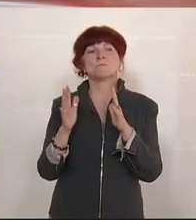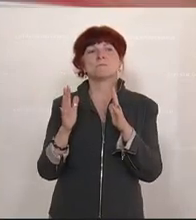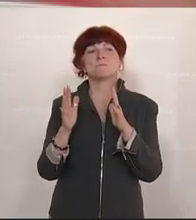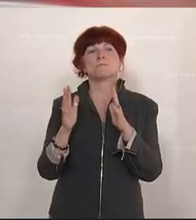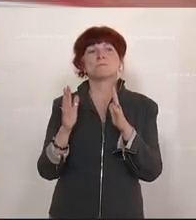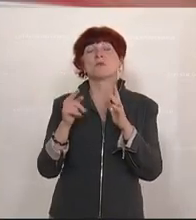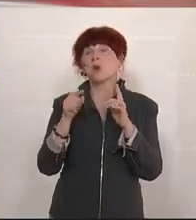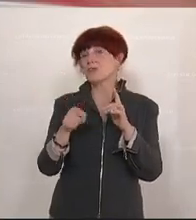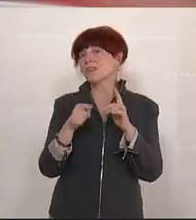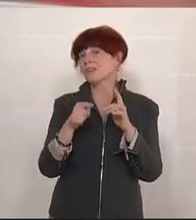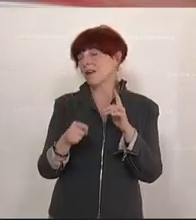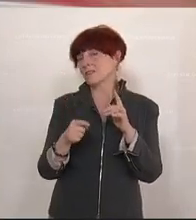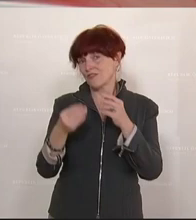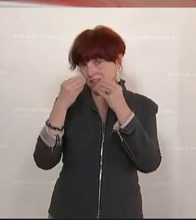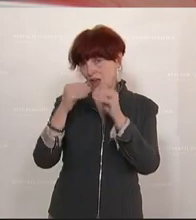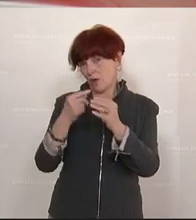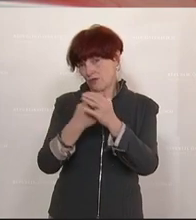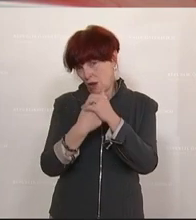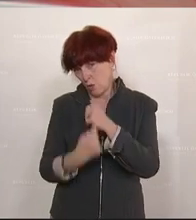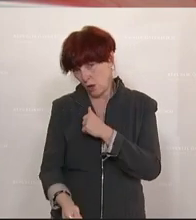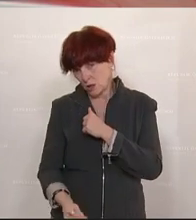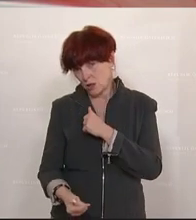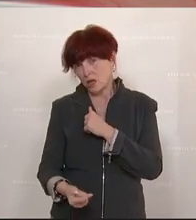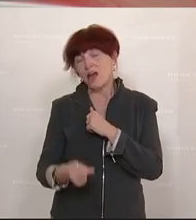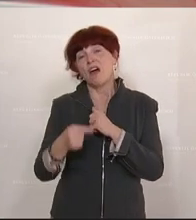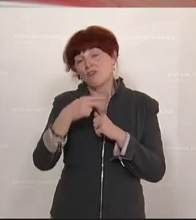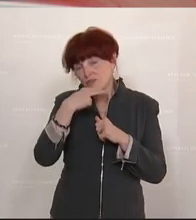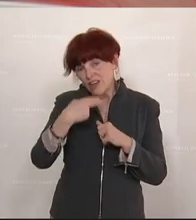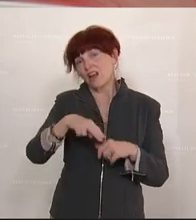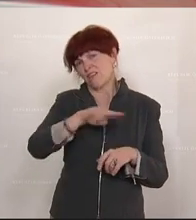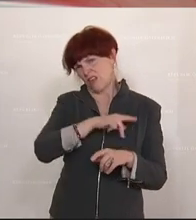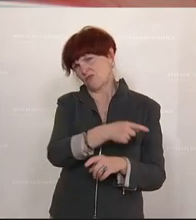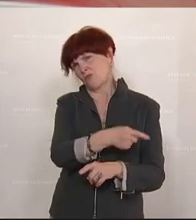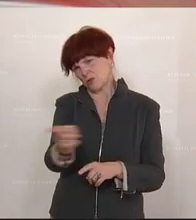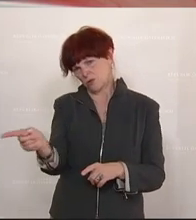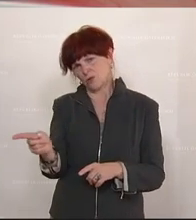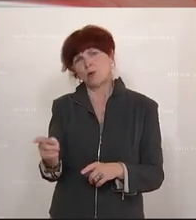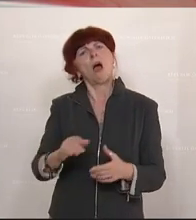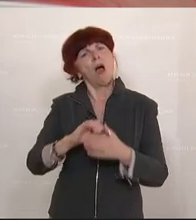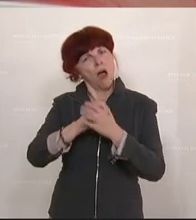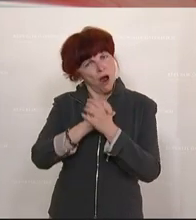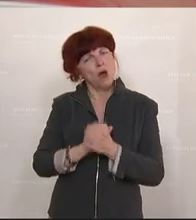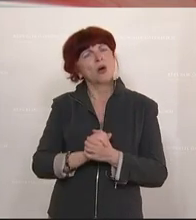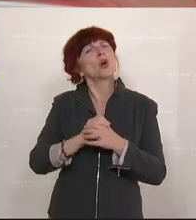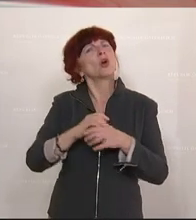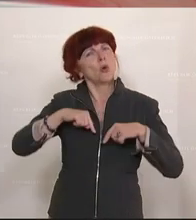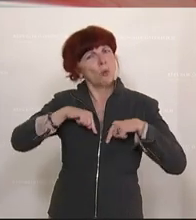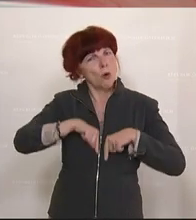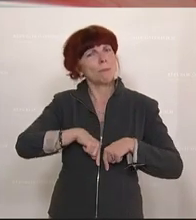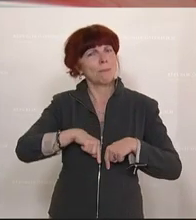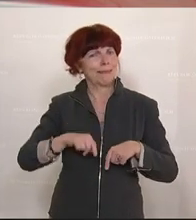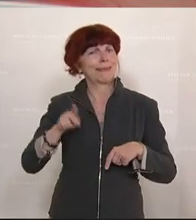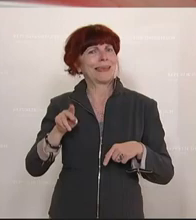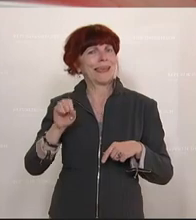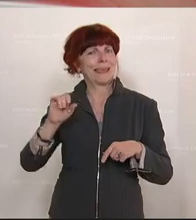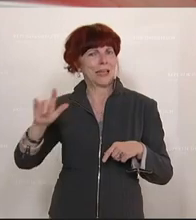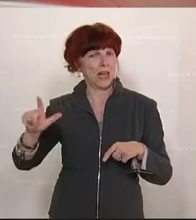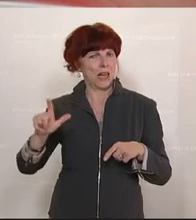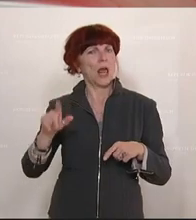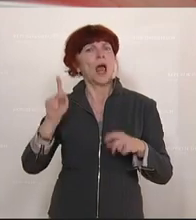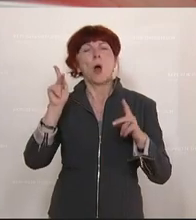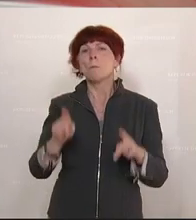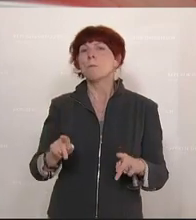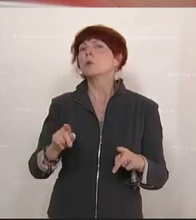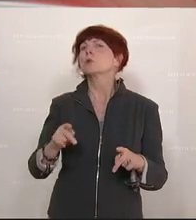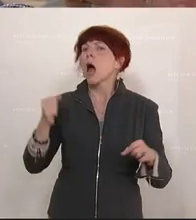Und das eingebüßte Vertrauen, an dem viele hier Verantwortung haben, Herr Klubobmann-Kickel, das eingebüßte Vertrauen können wir nur mit harter Sacharbeit